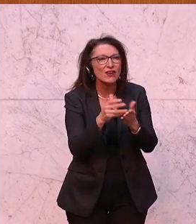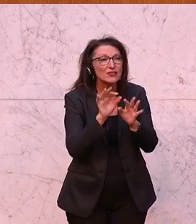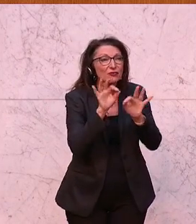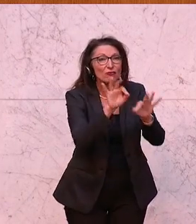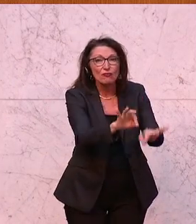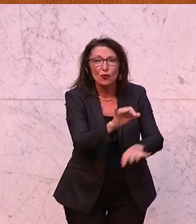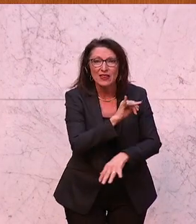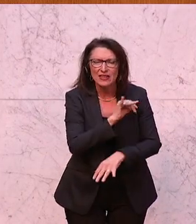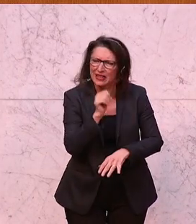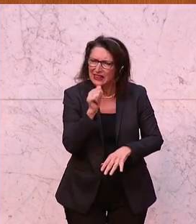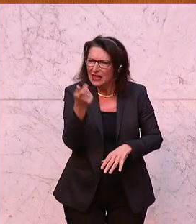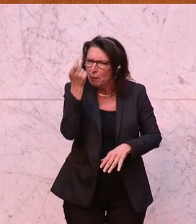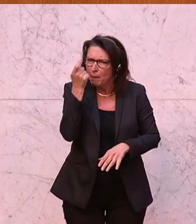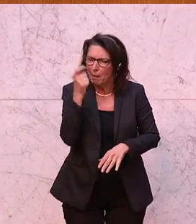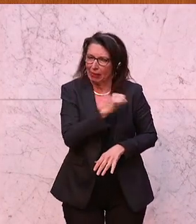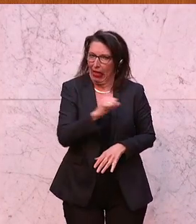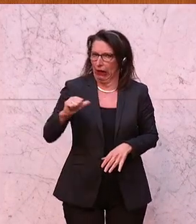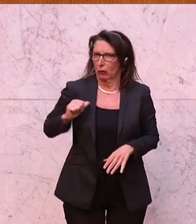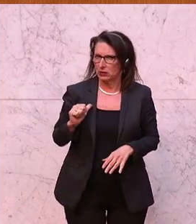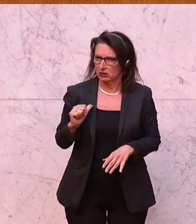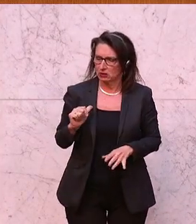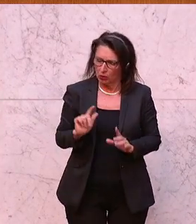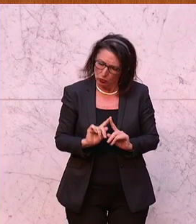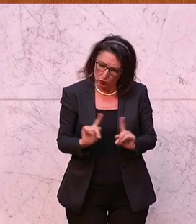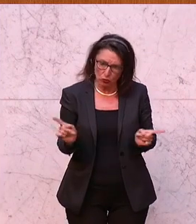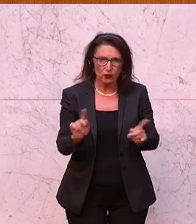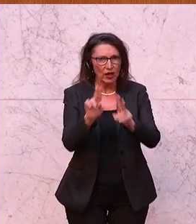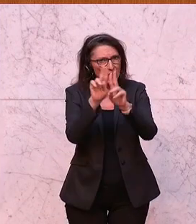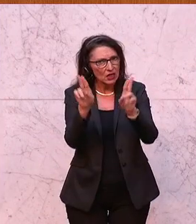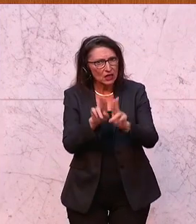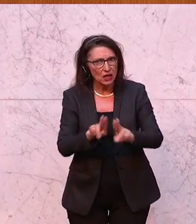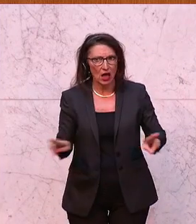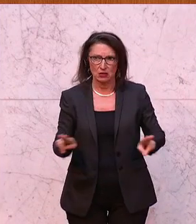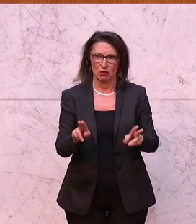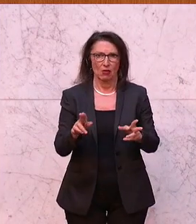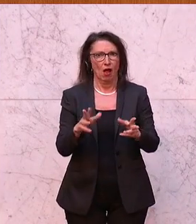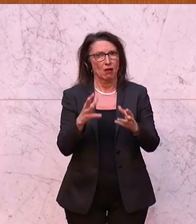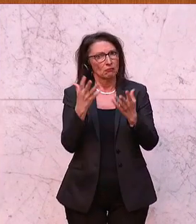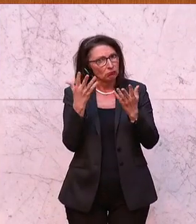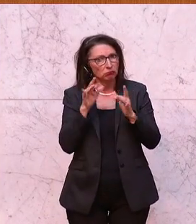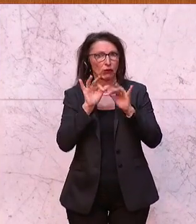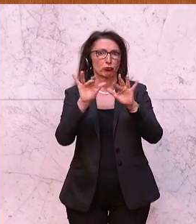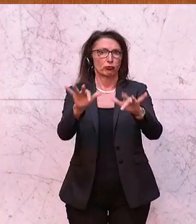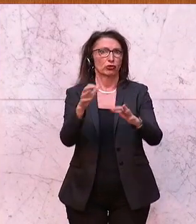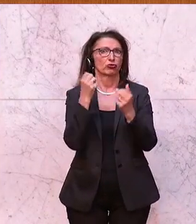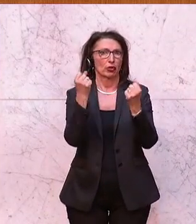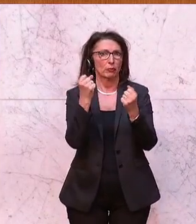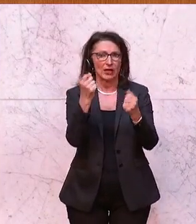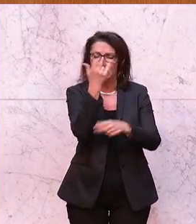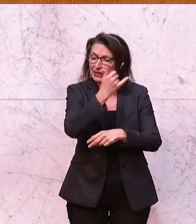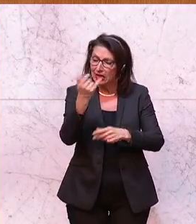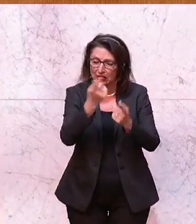egoistisch, sondern das ist auch international stabilisierend, wenn jedes Land die Interessen der eigenen